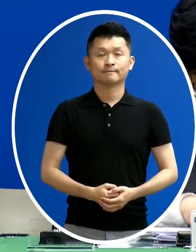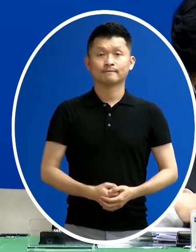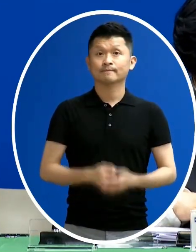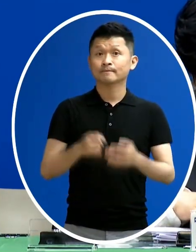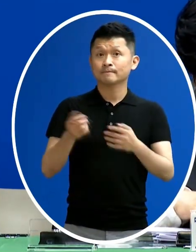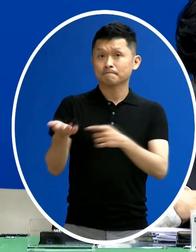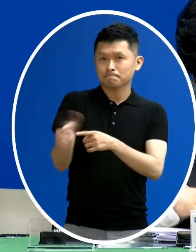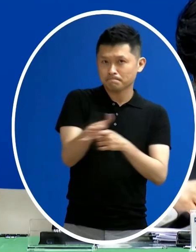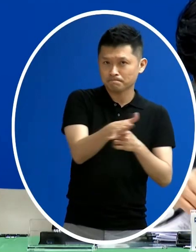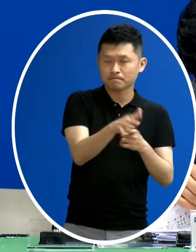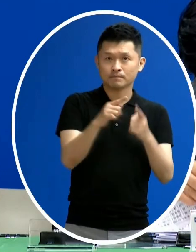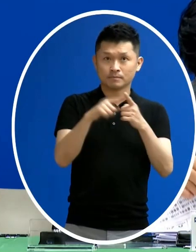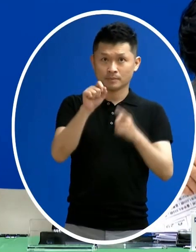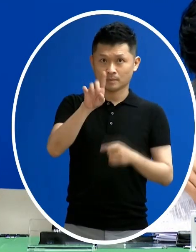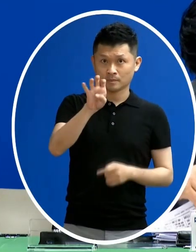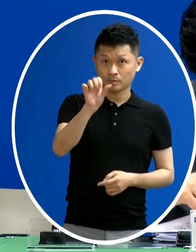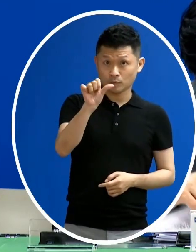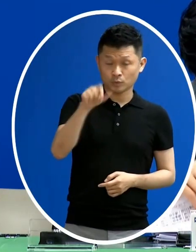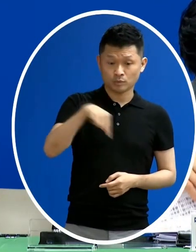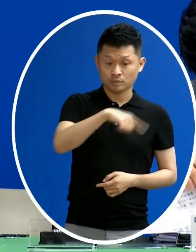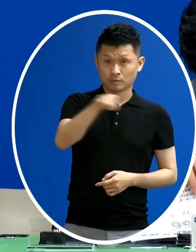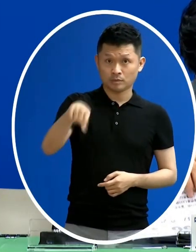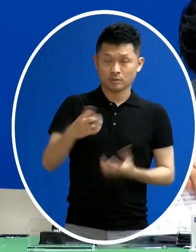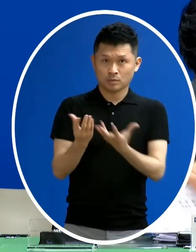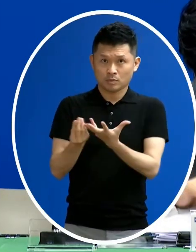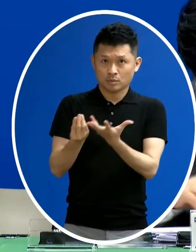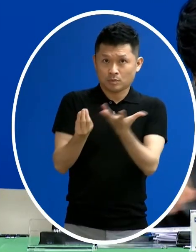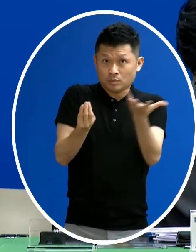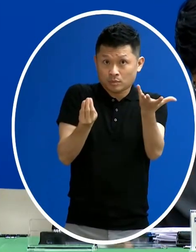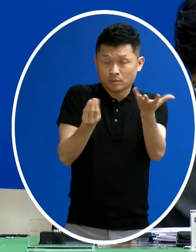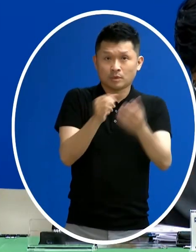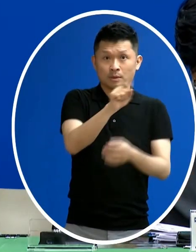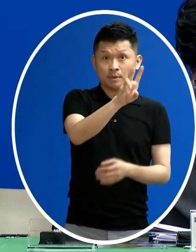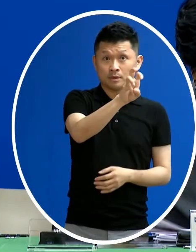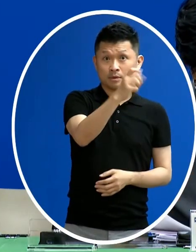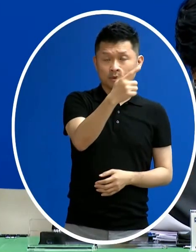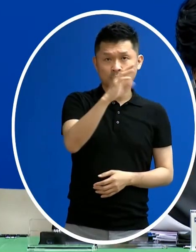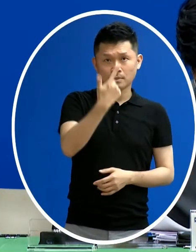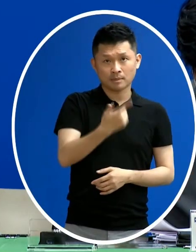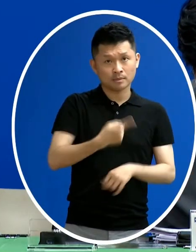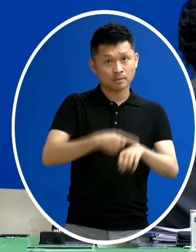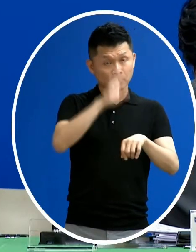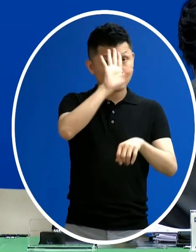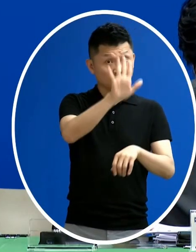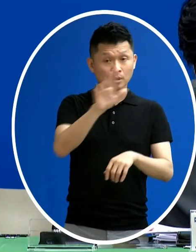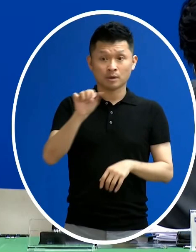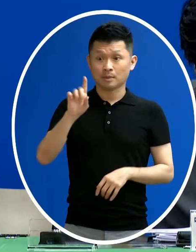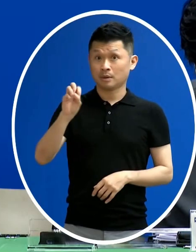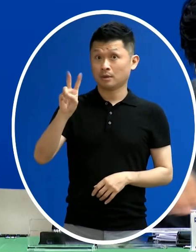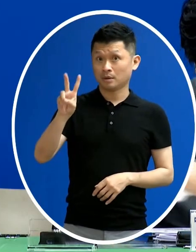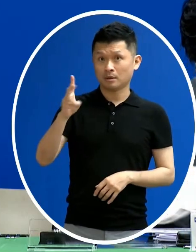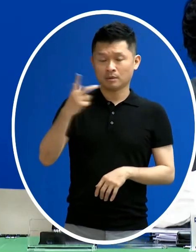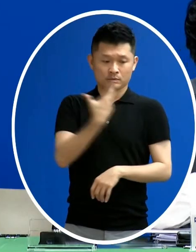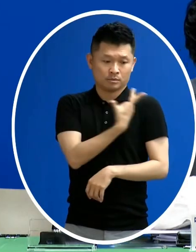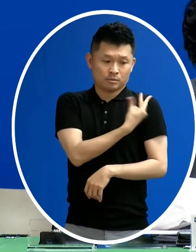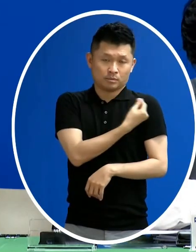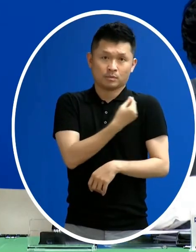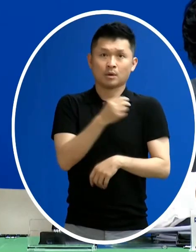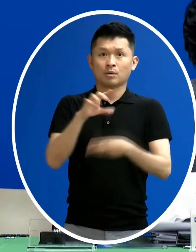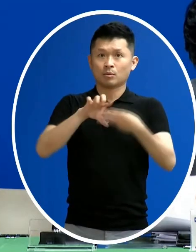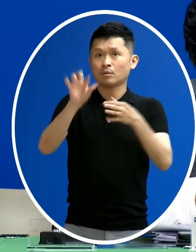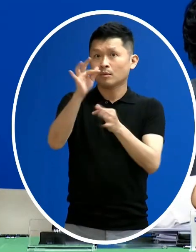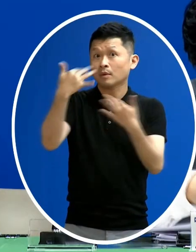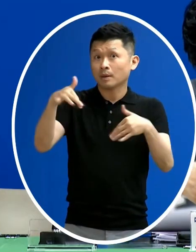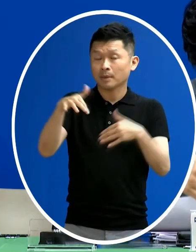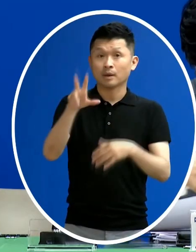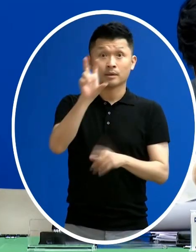145名的死亡個案當中 136位是有慢性病史102位沒有打滿3劑疫苗 其中